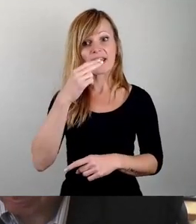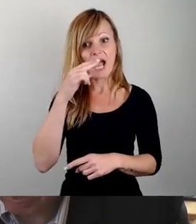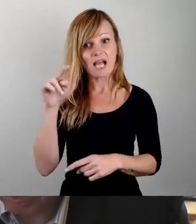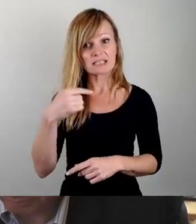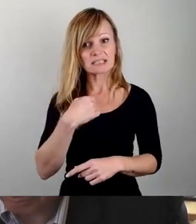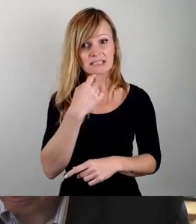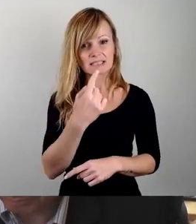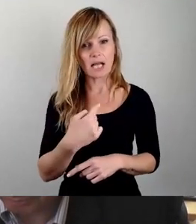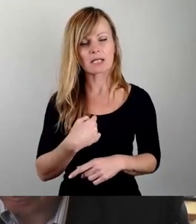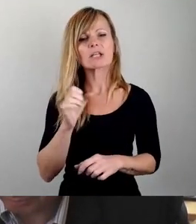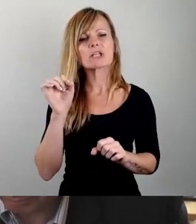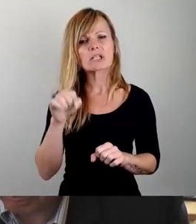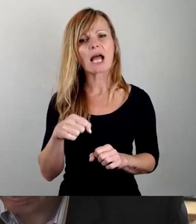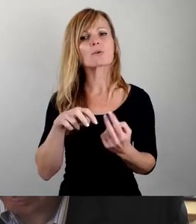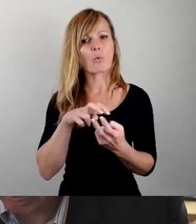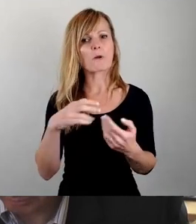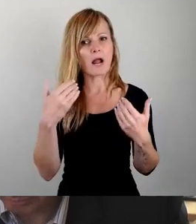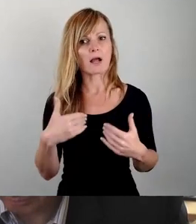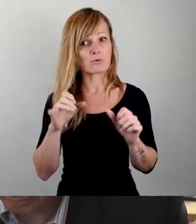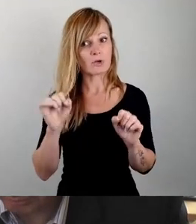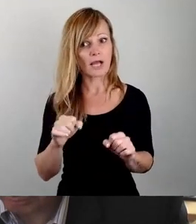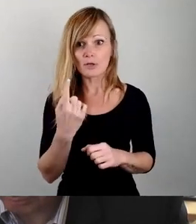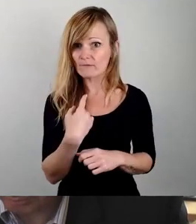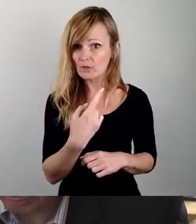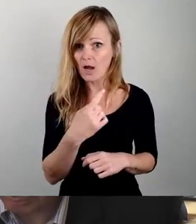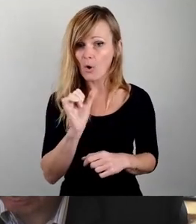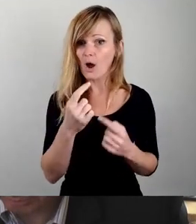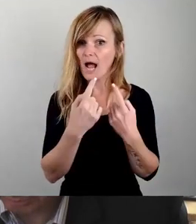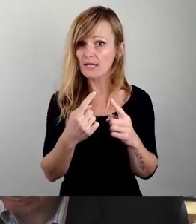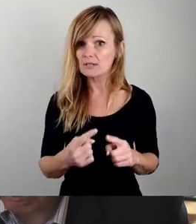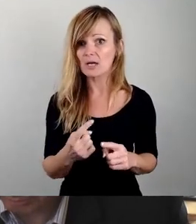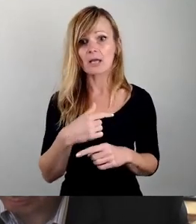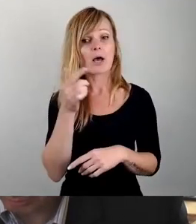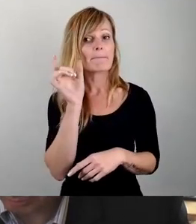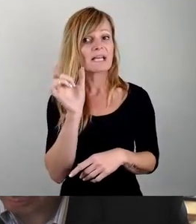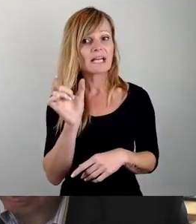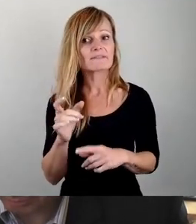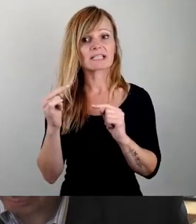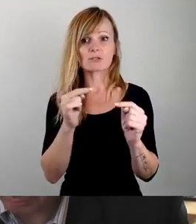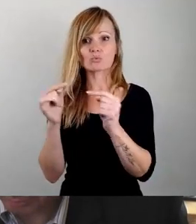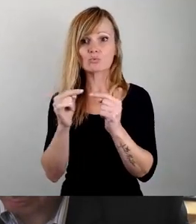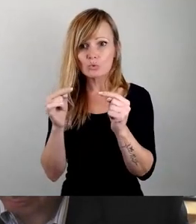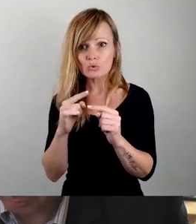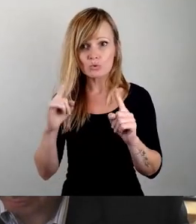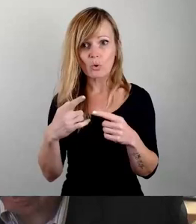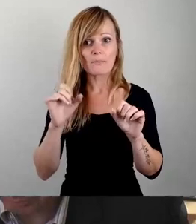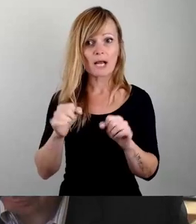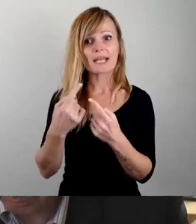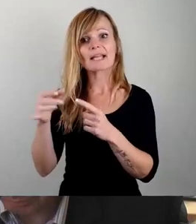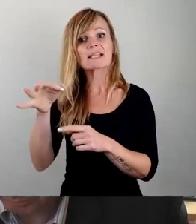Ich kann damit durchaus umgehen. Wir können auch gerne noch mal andere Begriffsdiskussionen dann andernorts